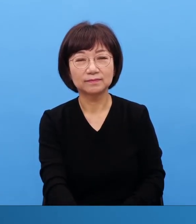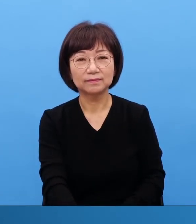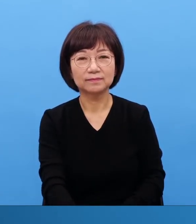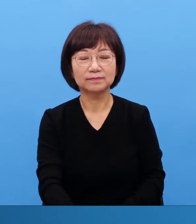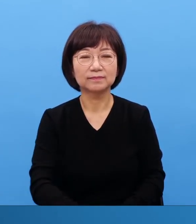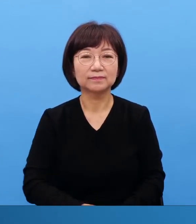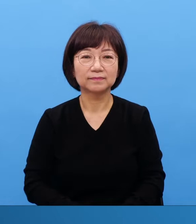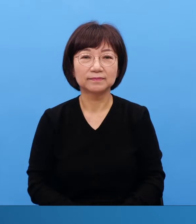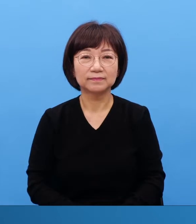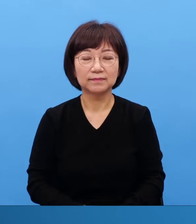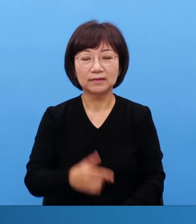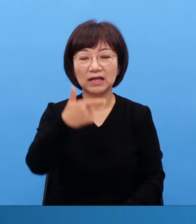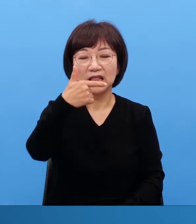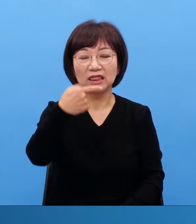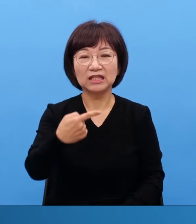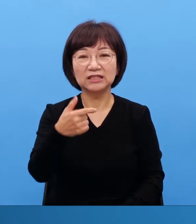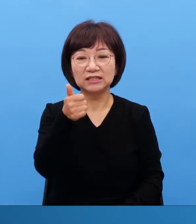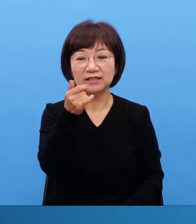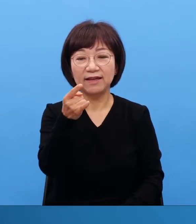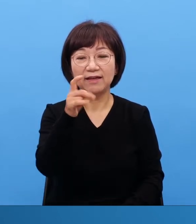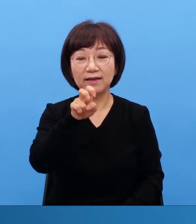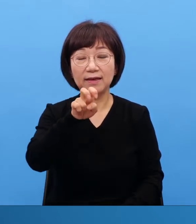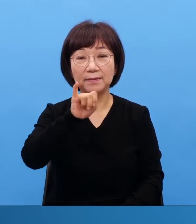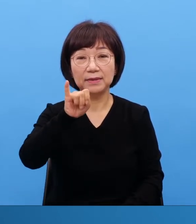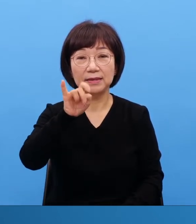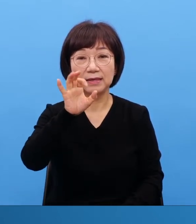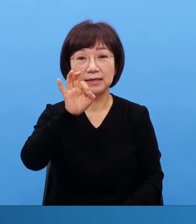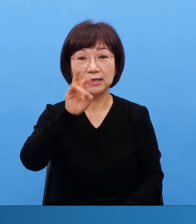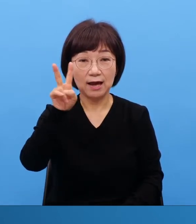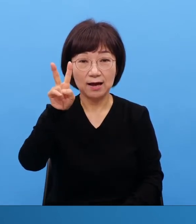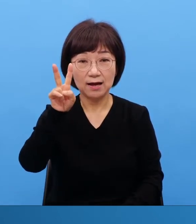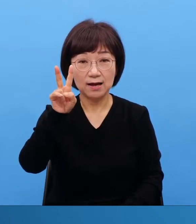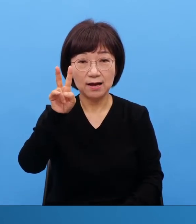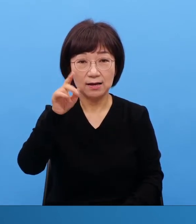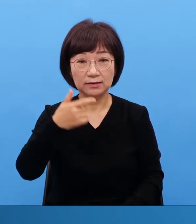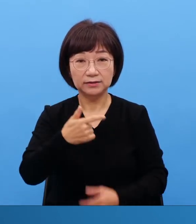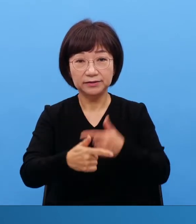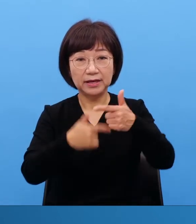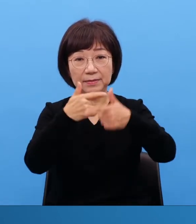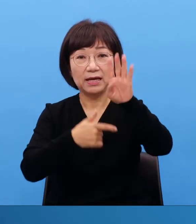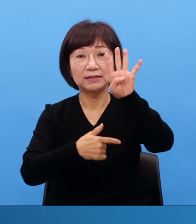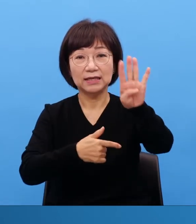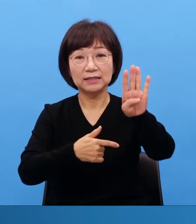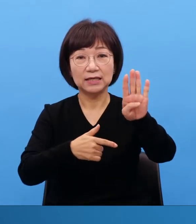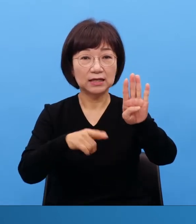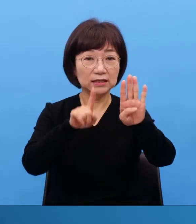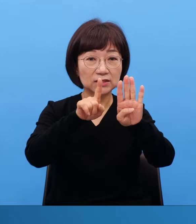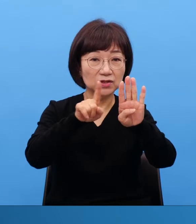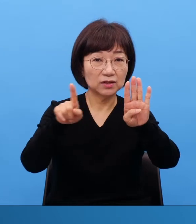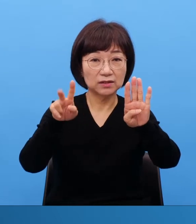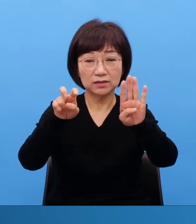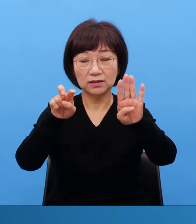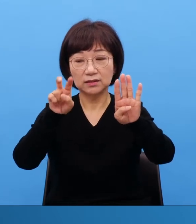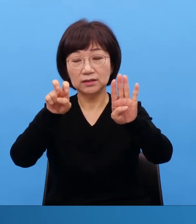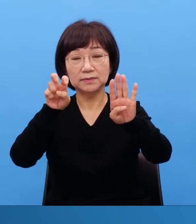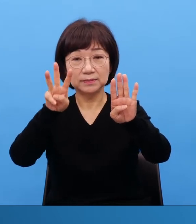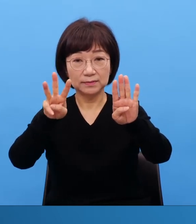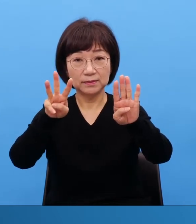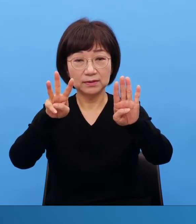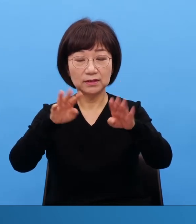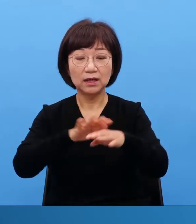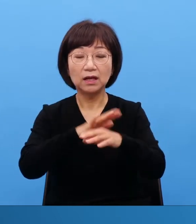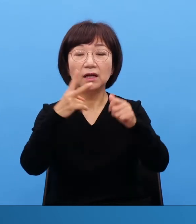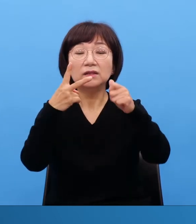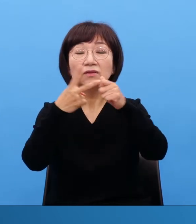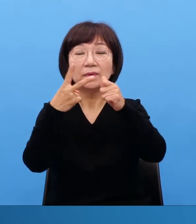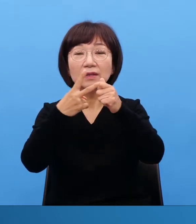너헤미아 4장 1절에서 20산들은 제2성전,